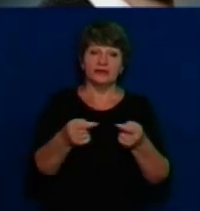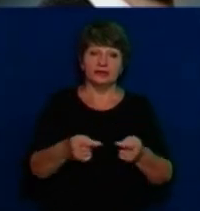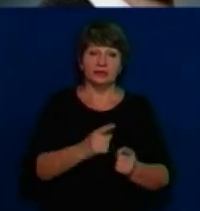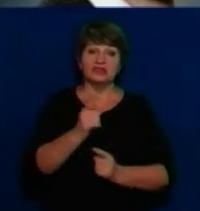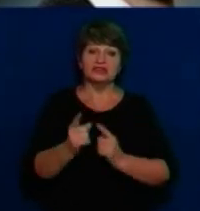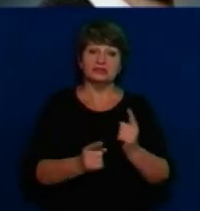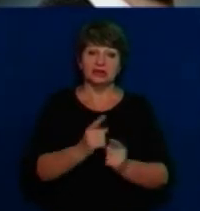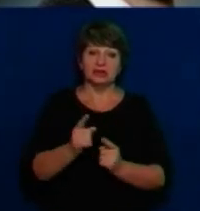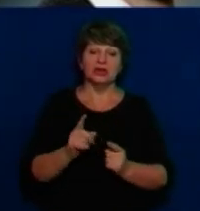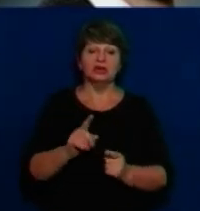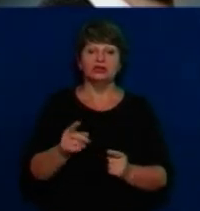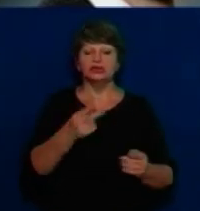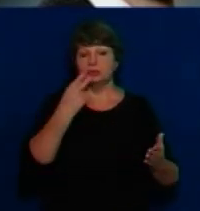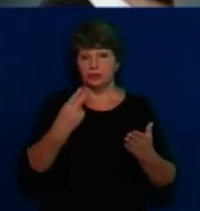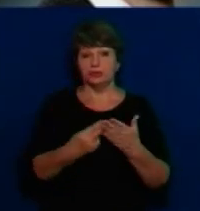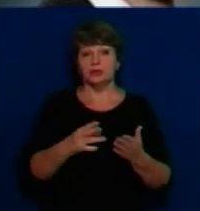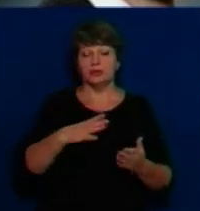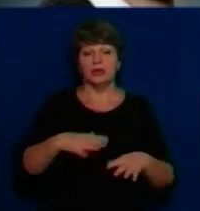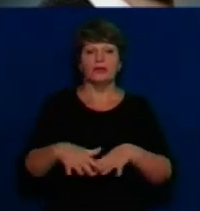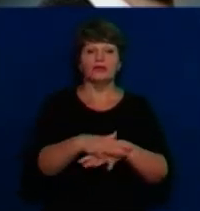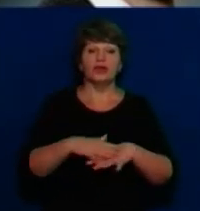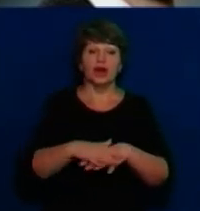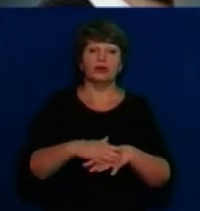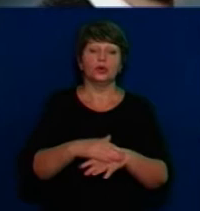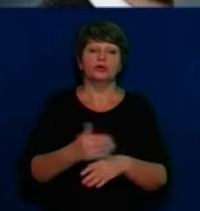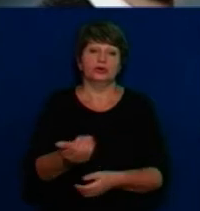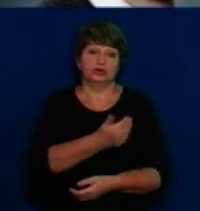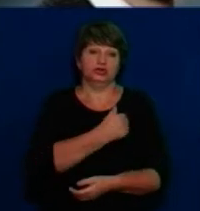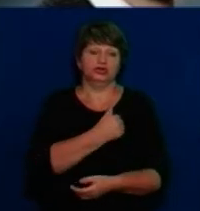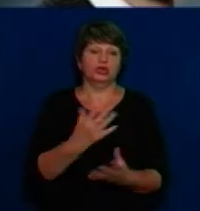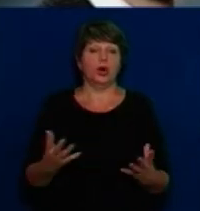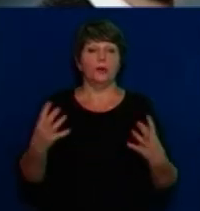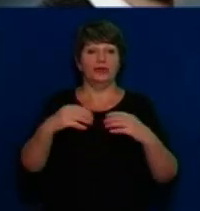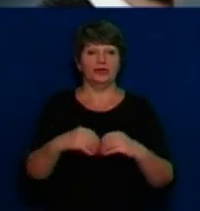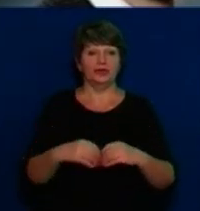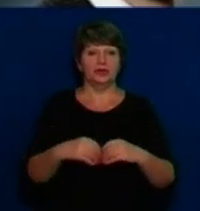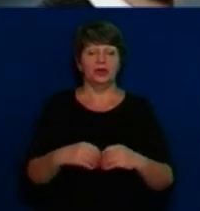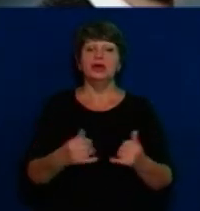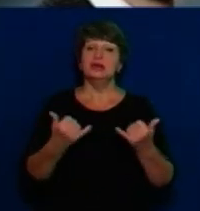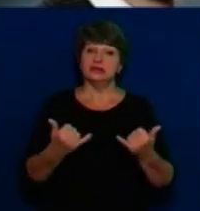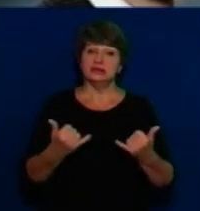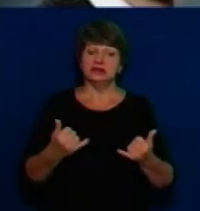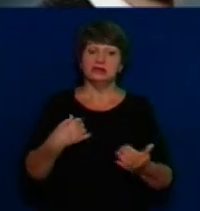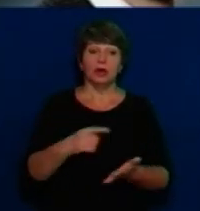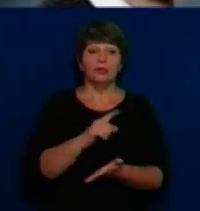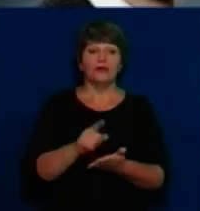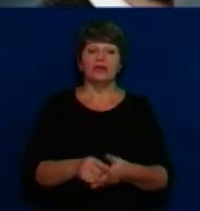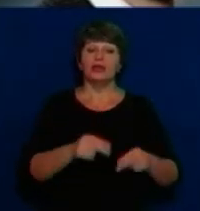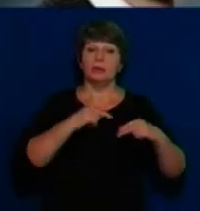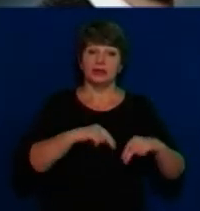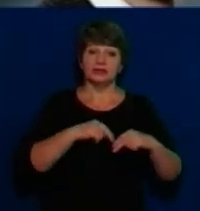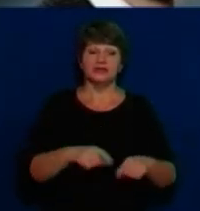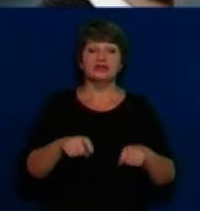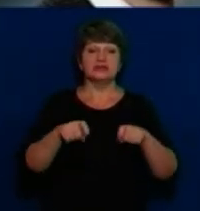відображали народне виявлення до об'єднання в ті чи інші громади. Тому ми зараз повинні працювати, сідати за